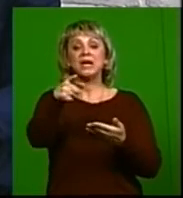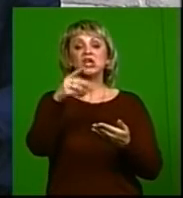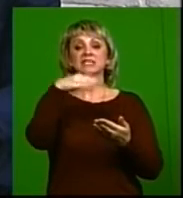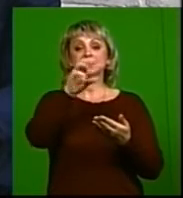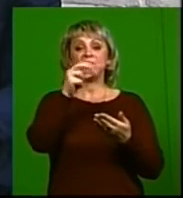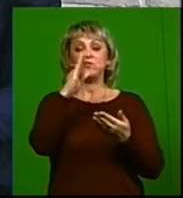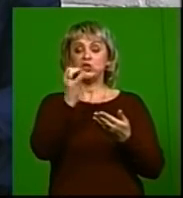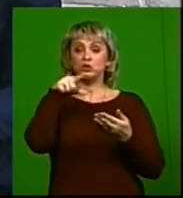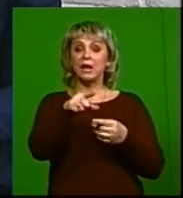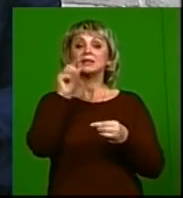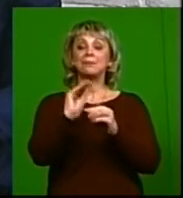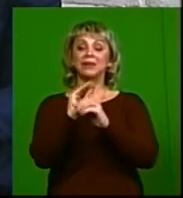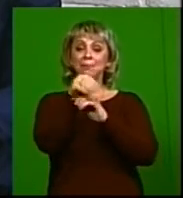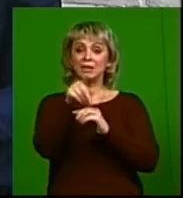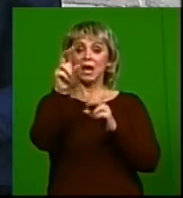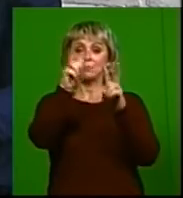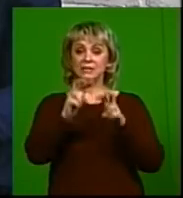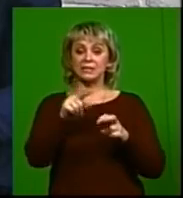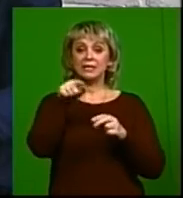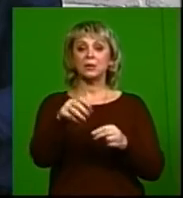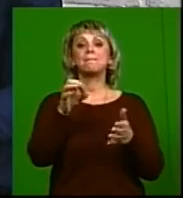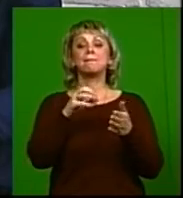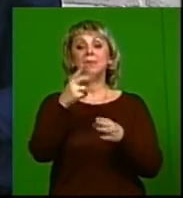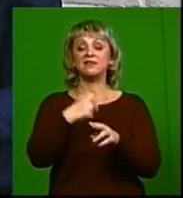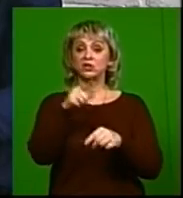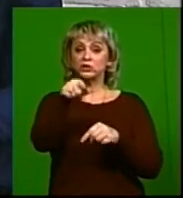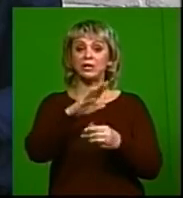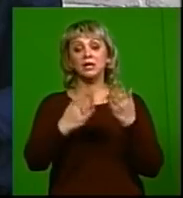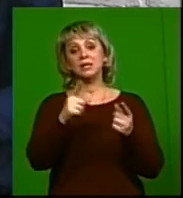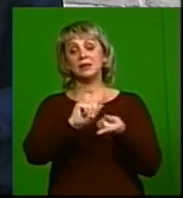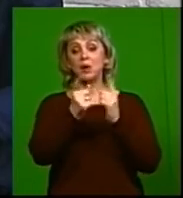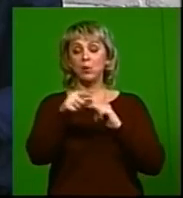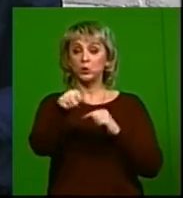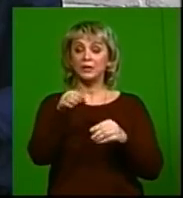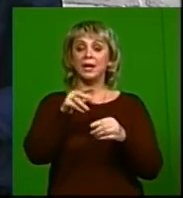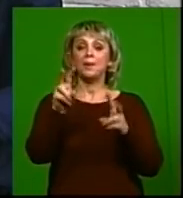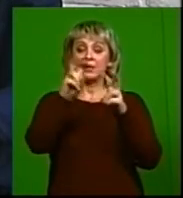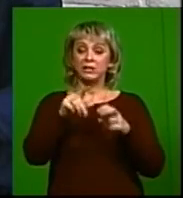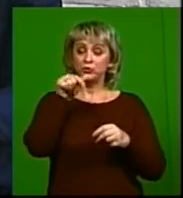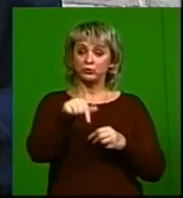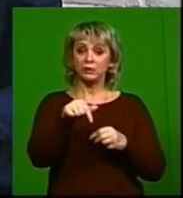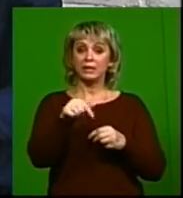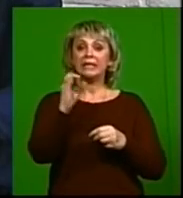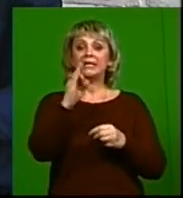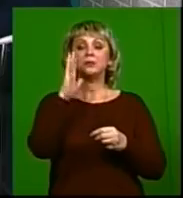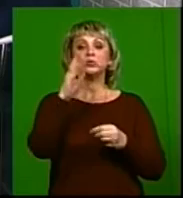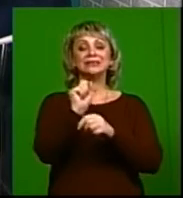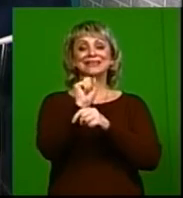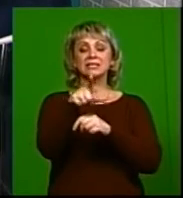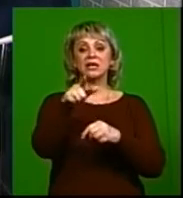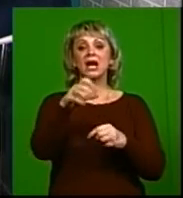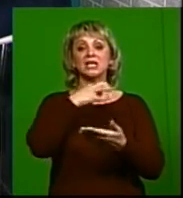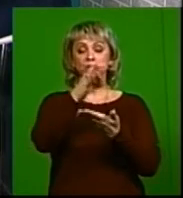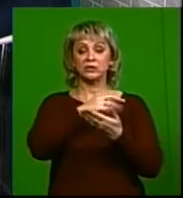выполнят дополнительные обследования ещё, подтверждающие или опровергающие первый вид обследования. И будет назначена уже